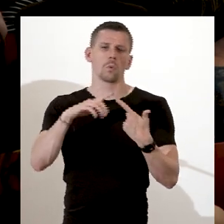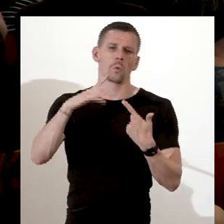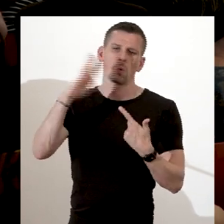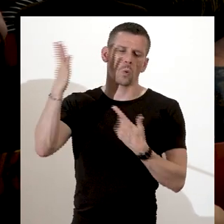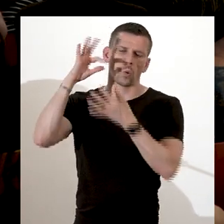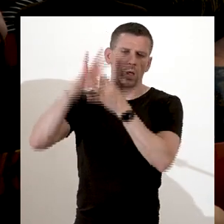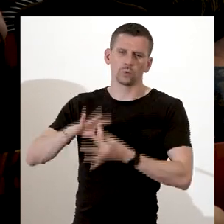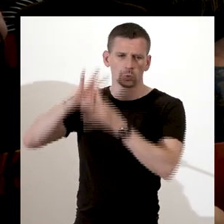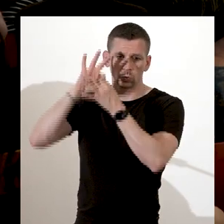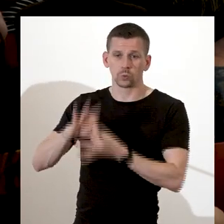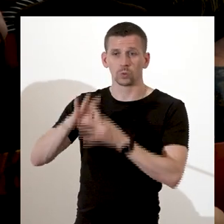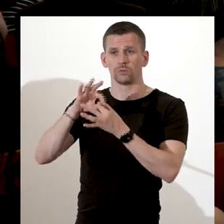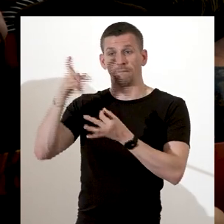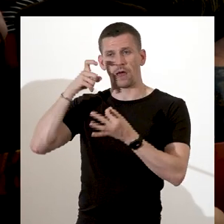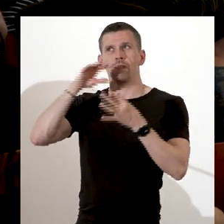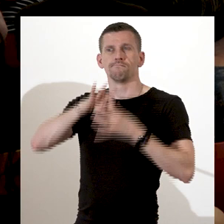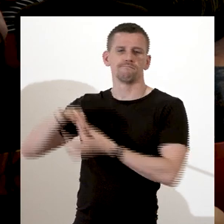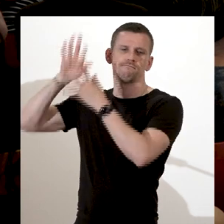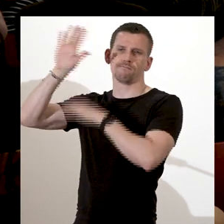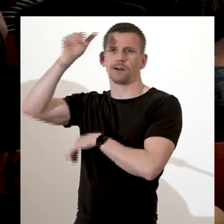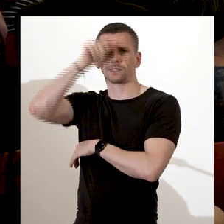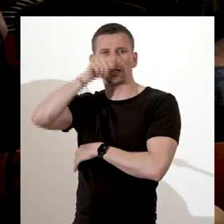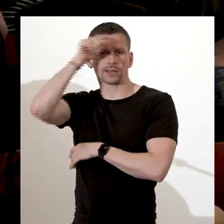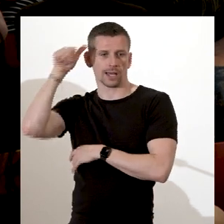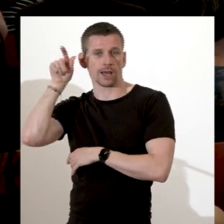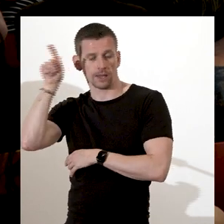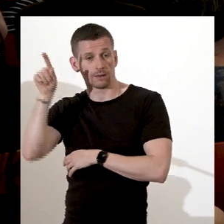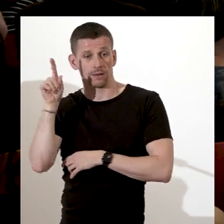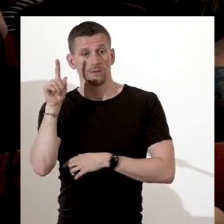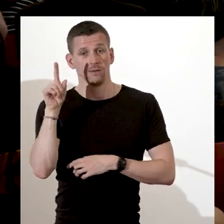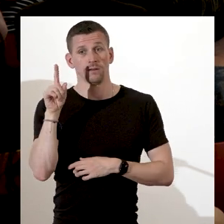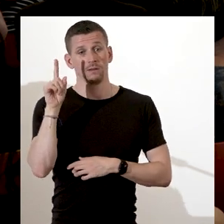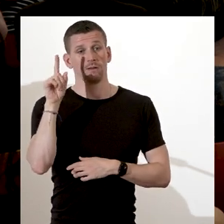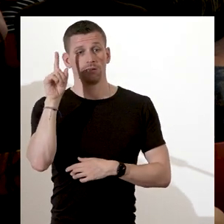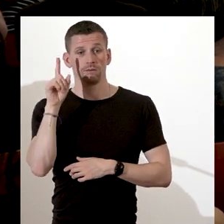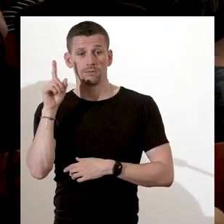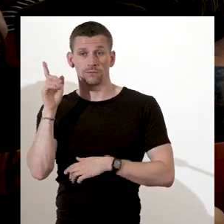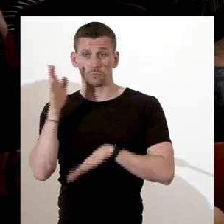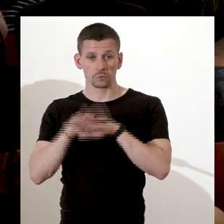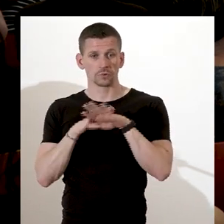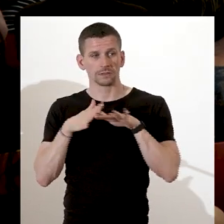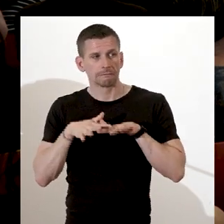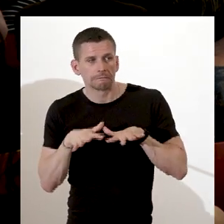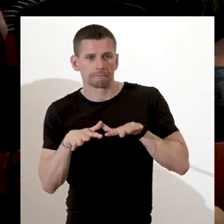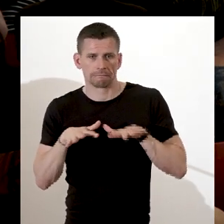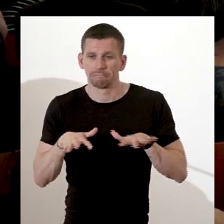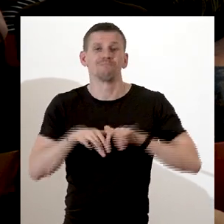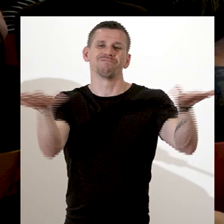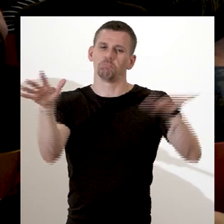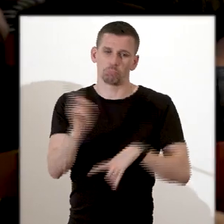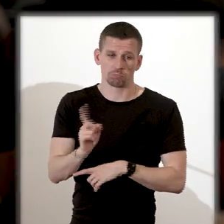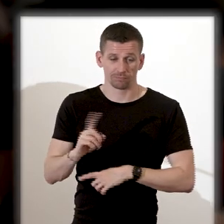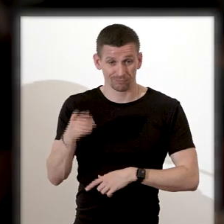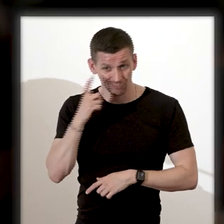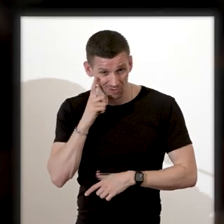chrétienne qui circule, mais elles restent confidentielles. Et la société a absolument besoin d'imaginer une